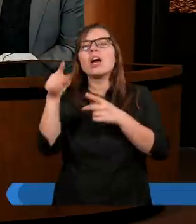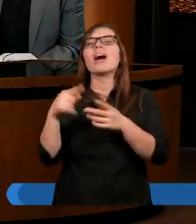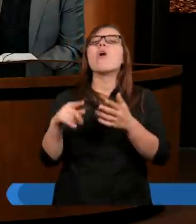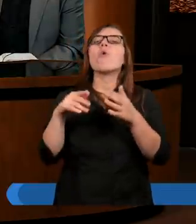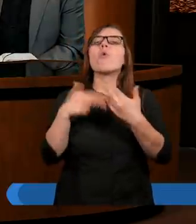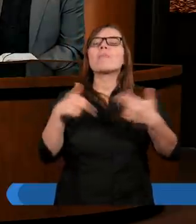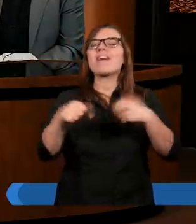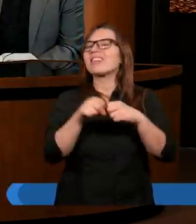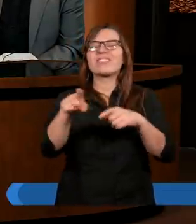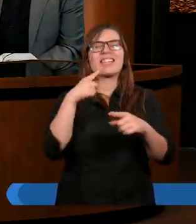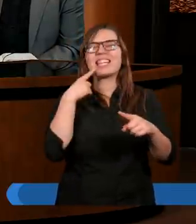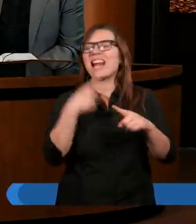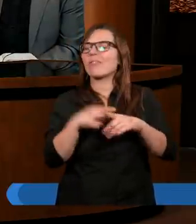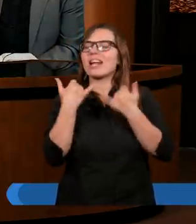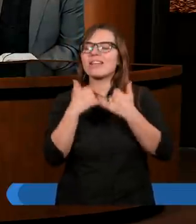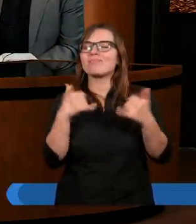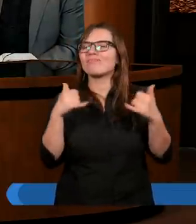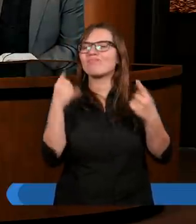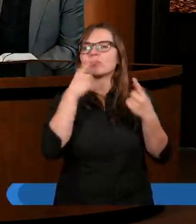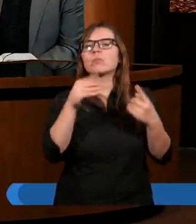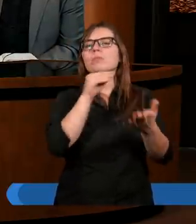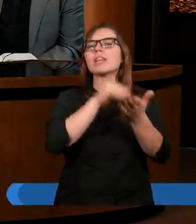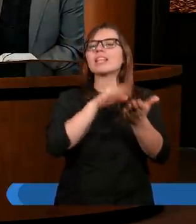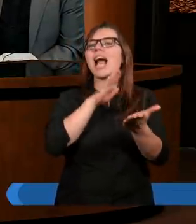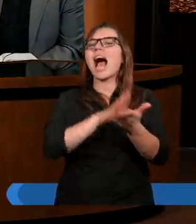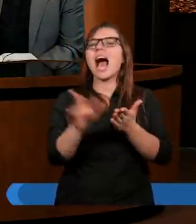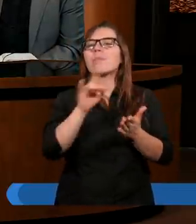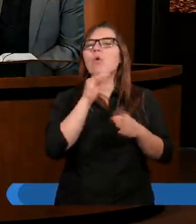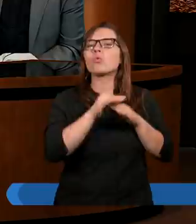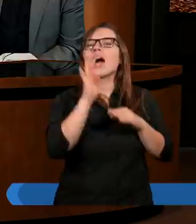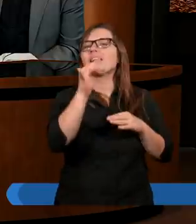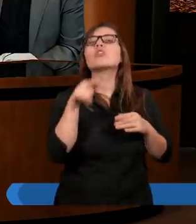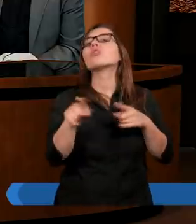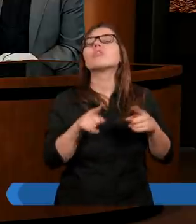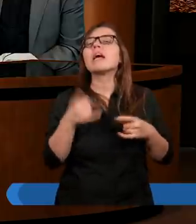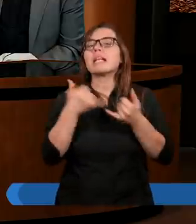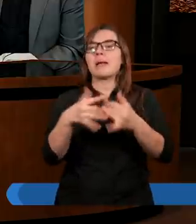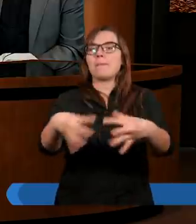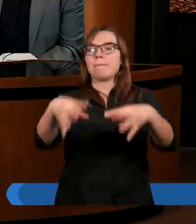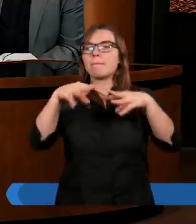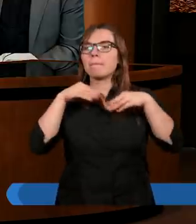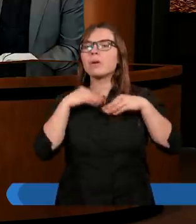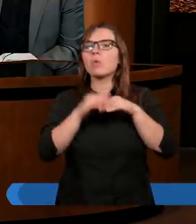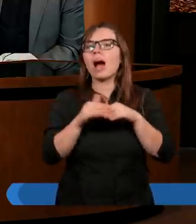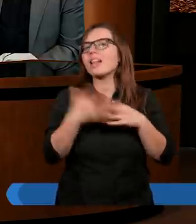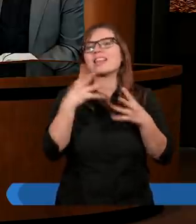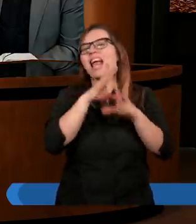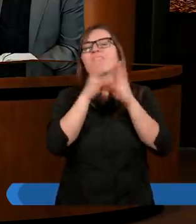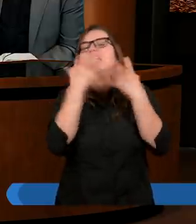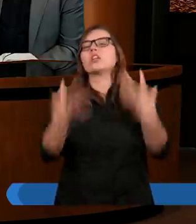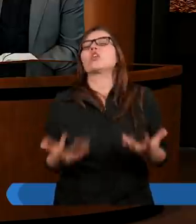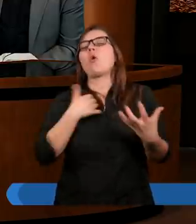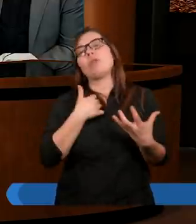Zdecydowanie inny charakter. Krysia? Tu pisze, że darmo z łaski Jego, czyli że jeżeli przyjmiemy tą łaskę, bo nie wszyscy przyjmują